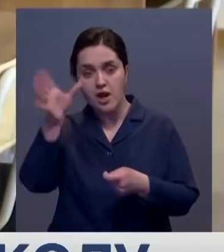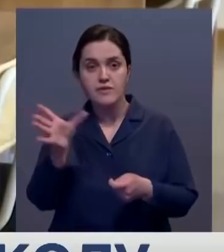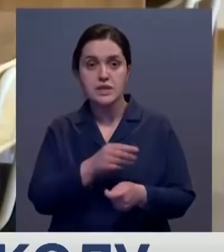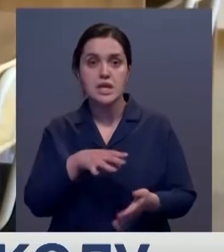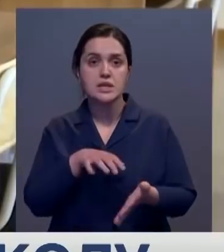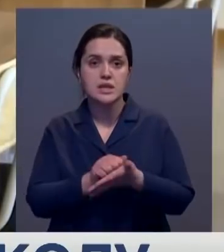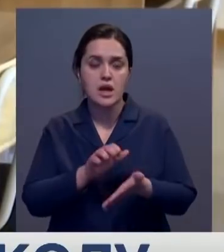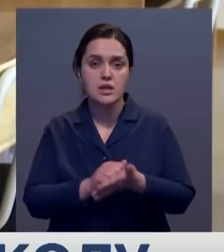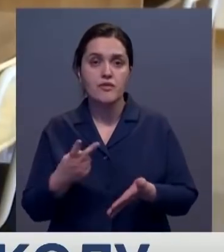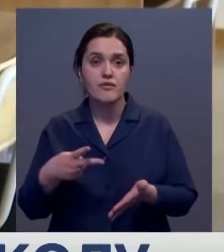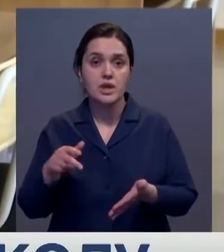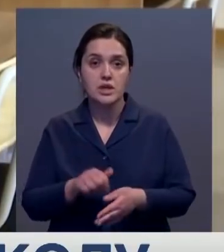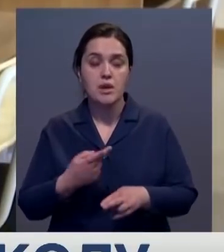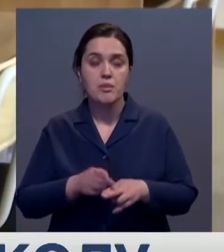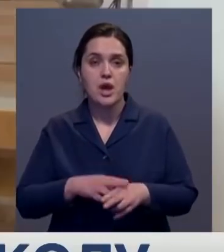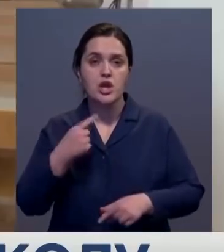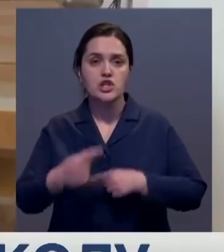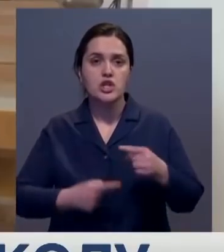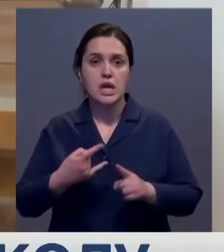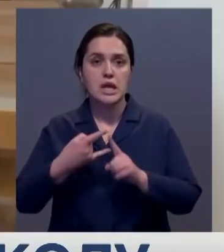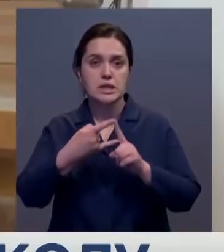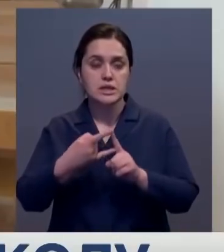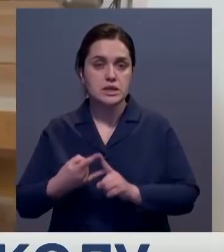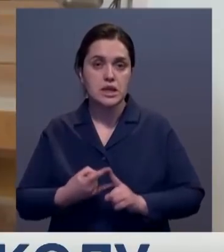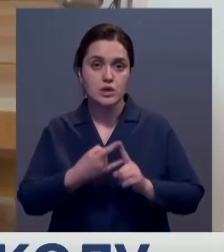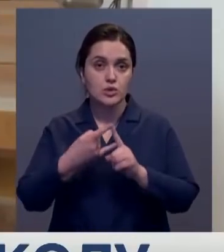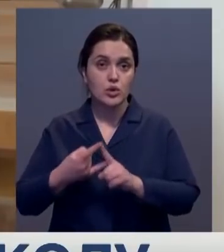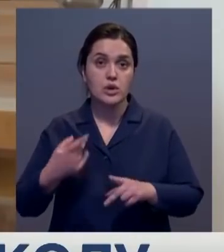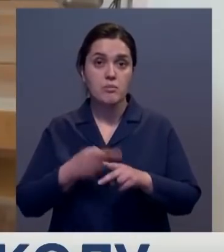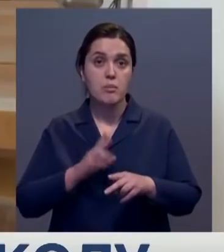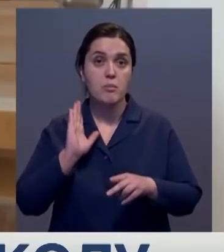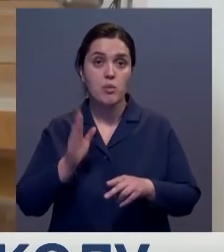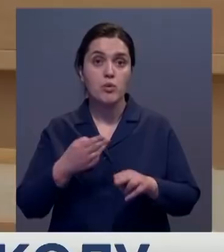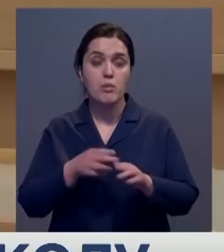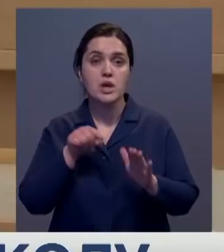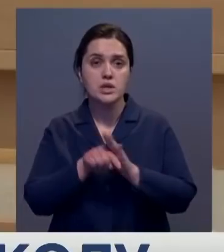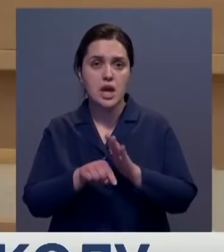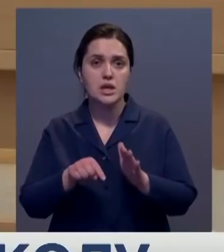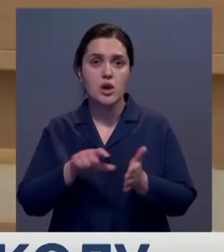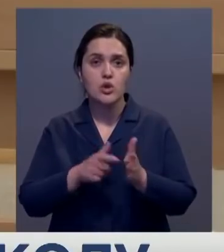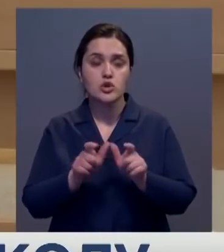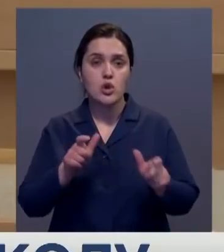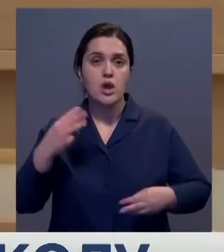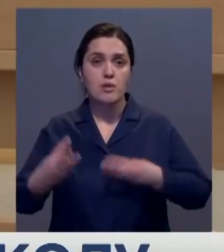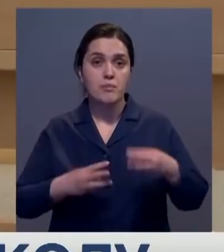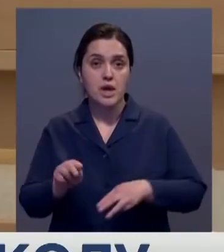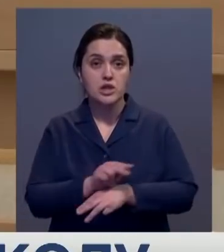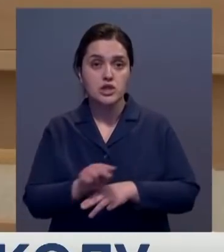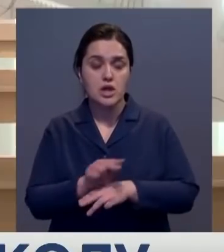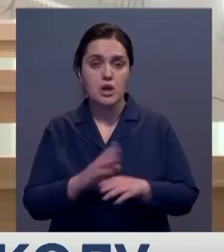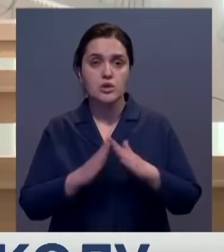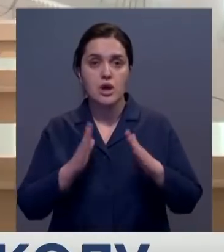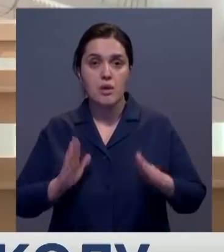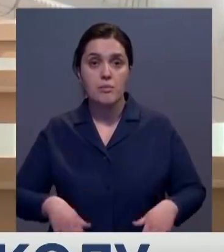Все занятия на две недели перевели в дистанционный формат, а в здании проведена дезинфекция. Лечение заболевшей получают на дому.